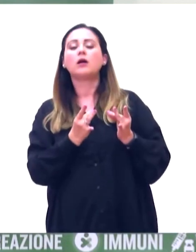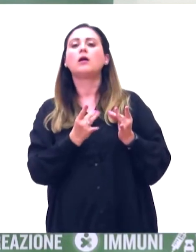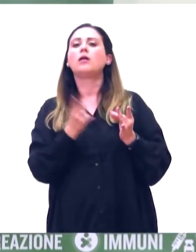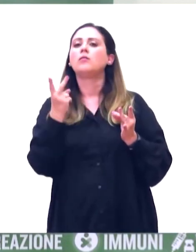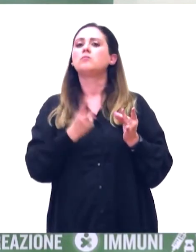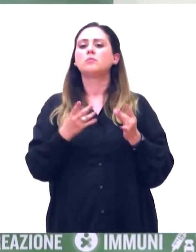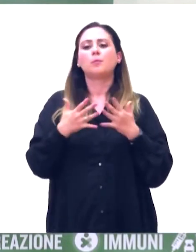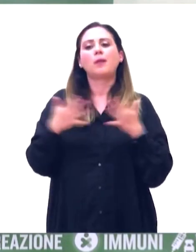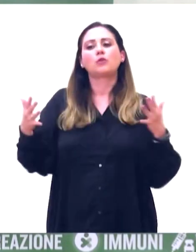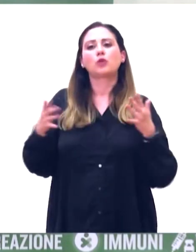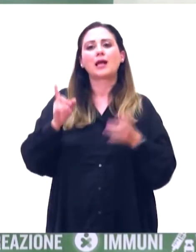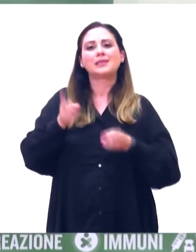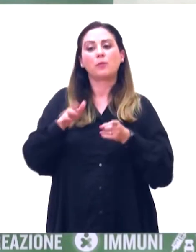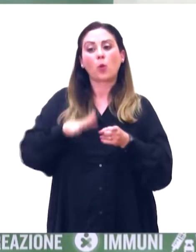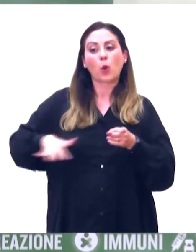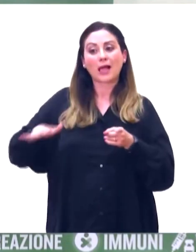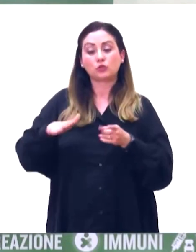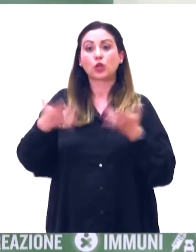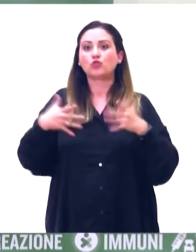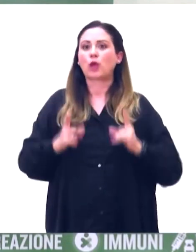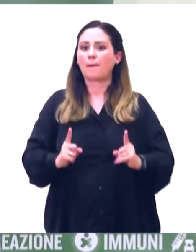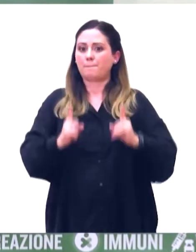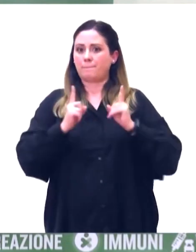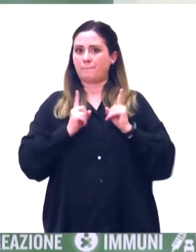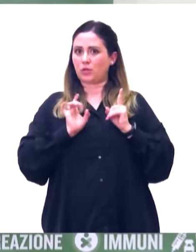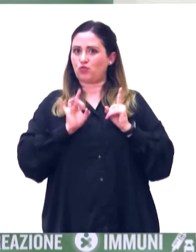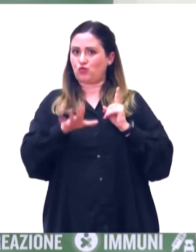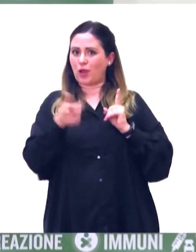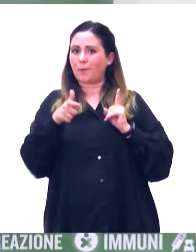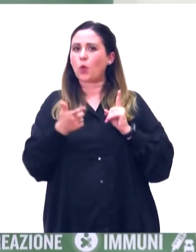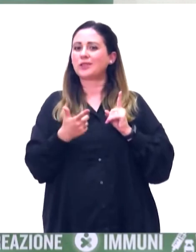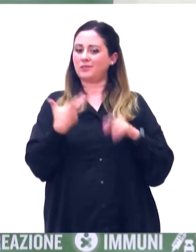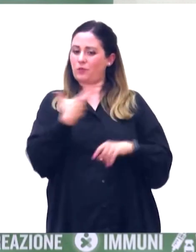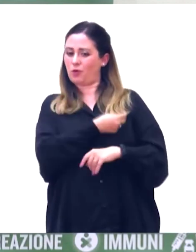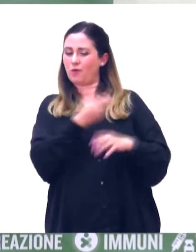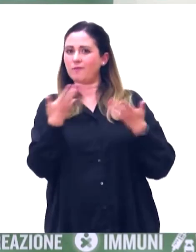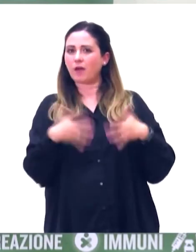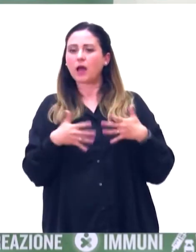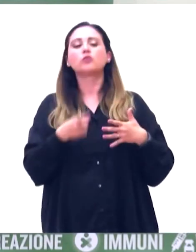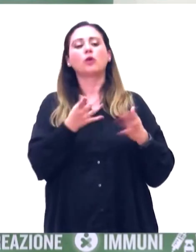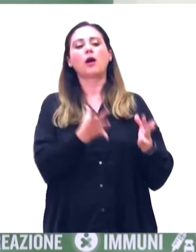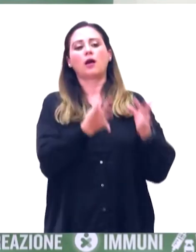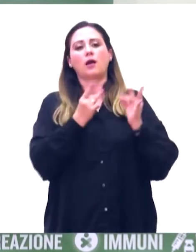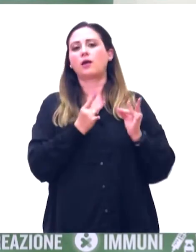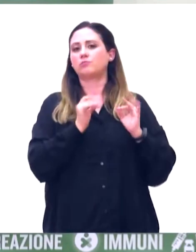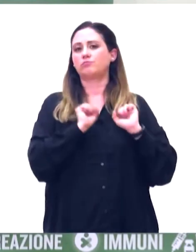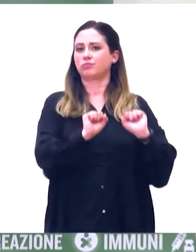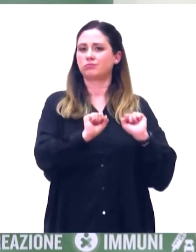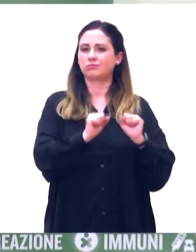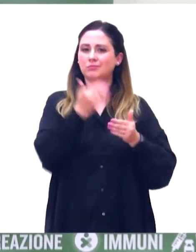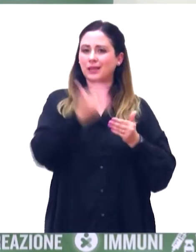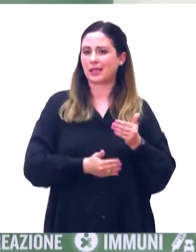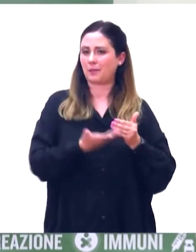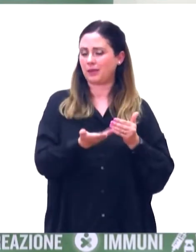maggioranza della popolazione intorno a sé sia protetta, quindi la possibilità di trasmissione sia completamente limitata. Questo può consentire, evidentemente,